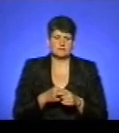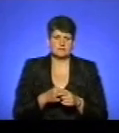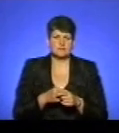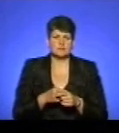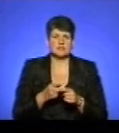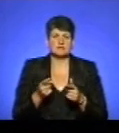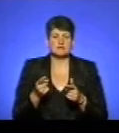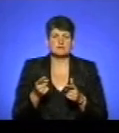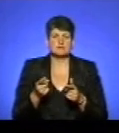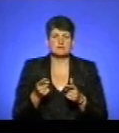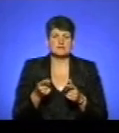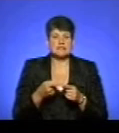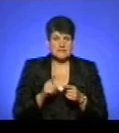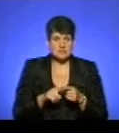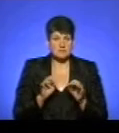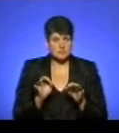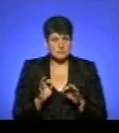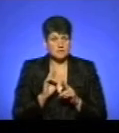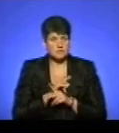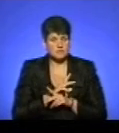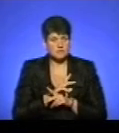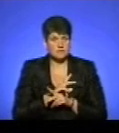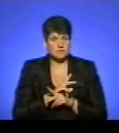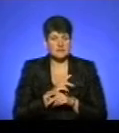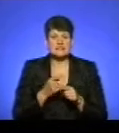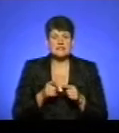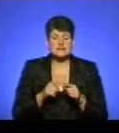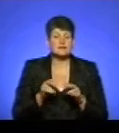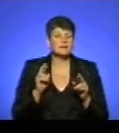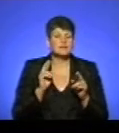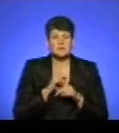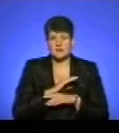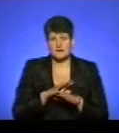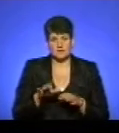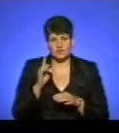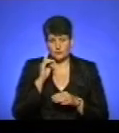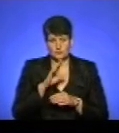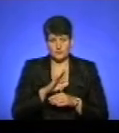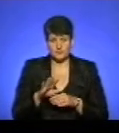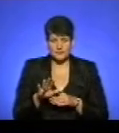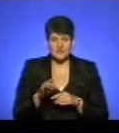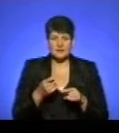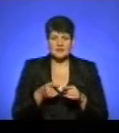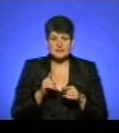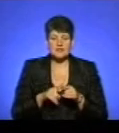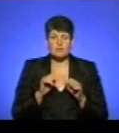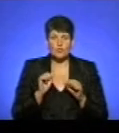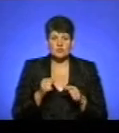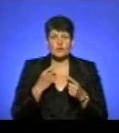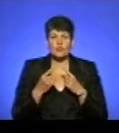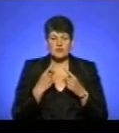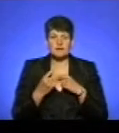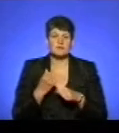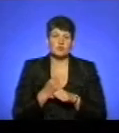сказ. Ну, це вірна думка чи хибна? Ні, це хибна думка. І повірте, це вже можна і говорити, і ми в